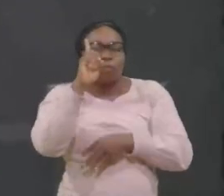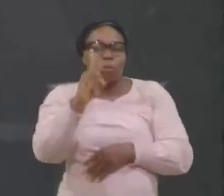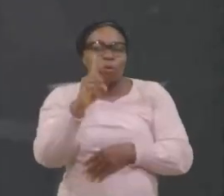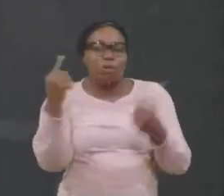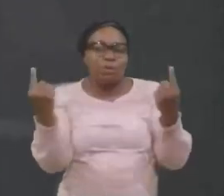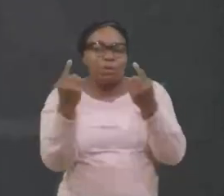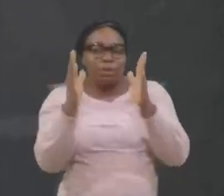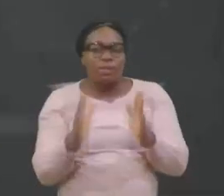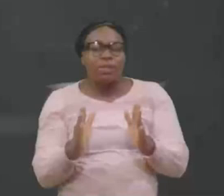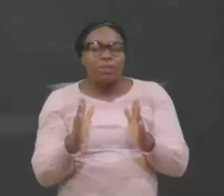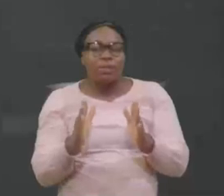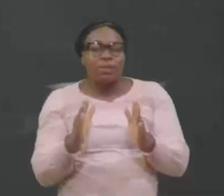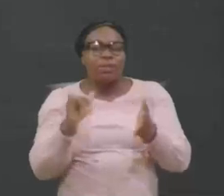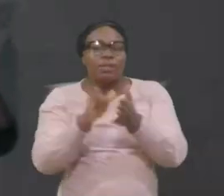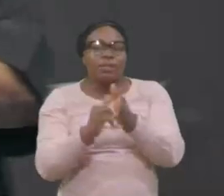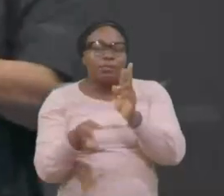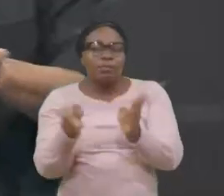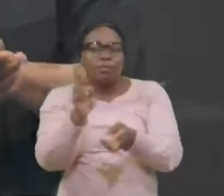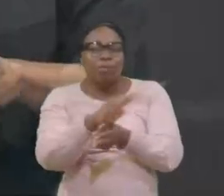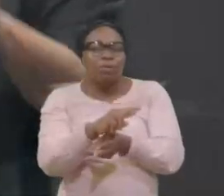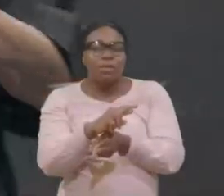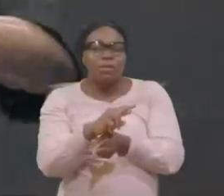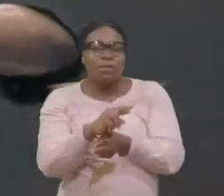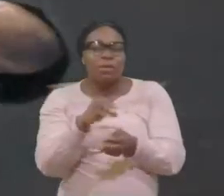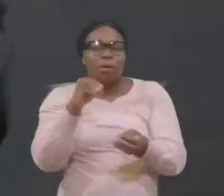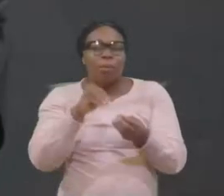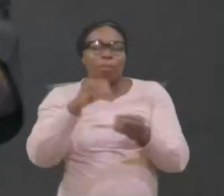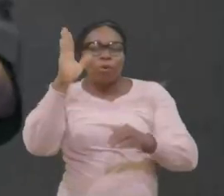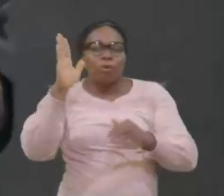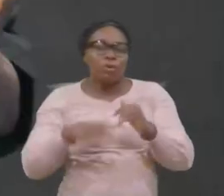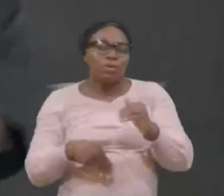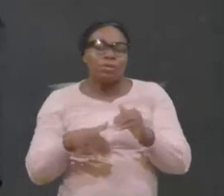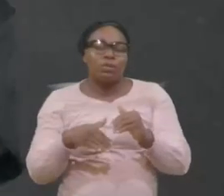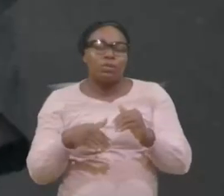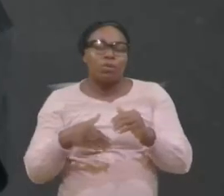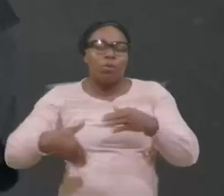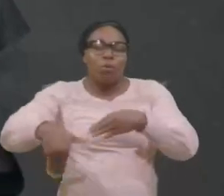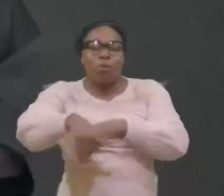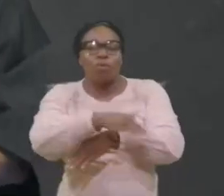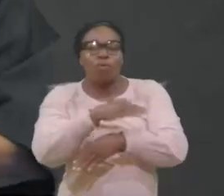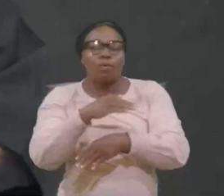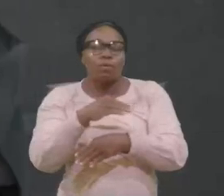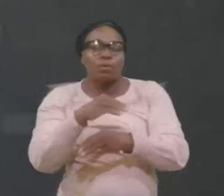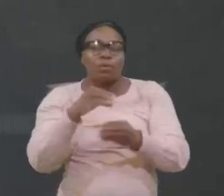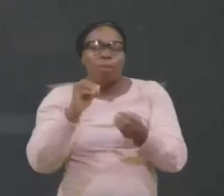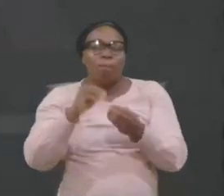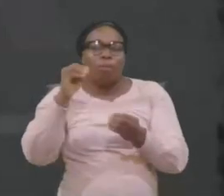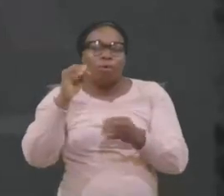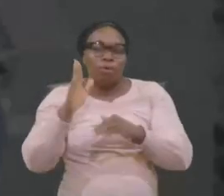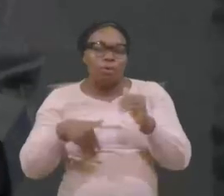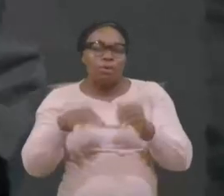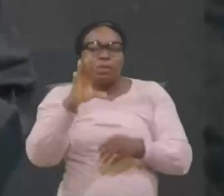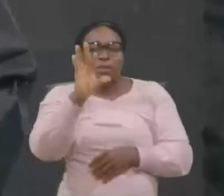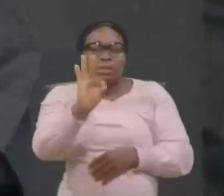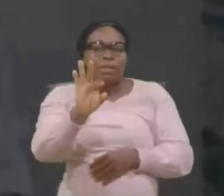pour ainsi je vous le dis il y aura plus de joie dans le ciel pour un seul péché qui se répand que pour